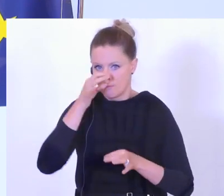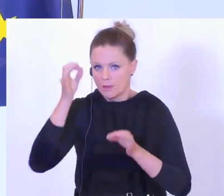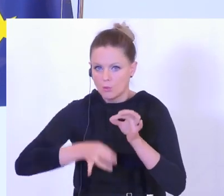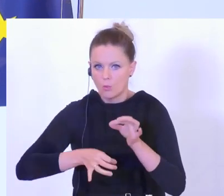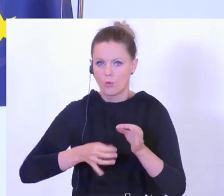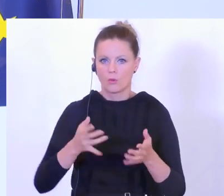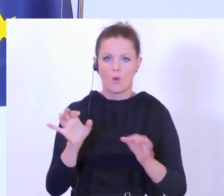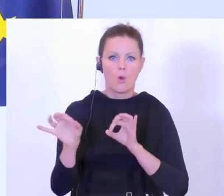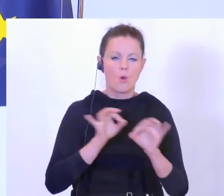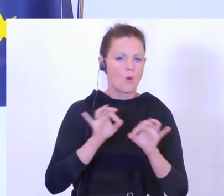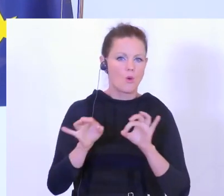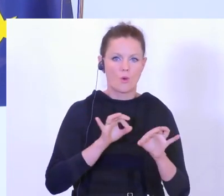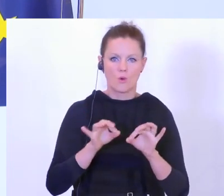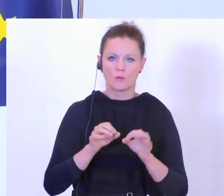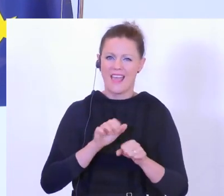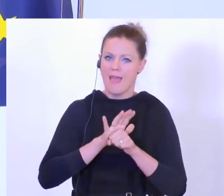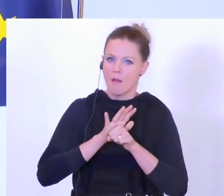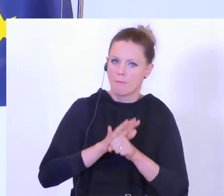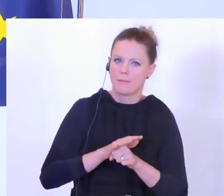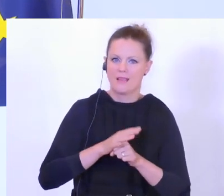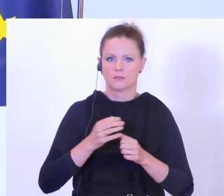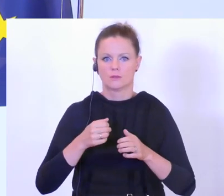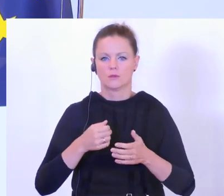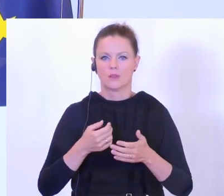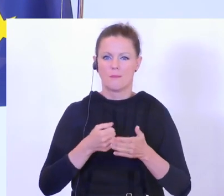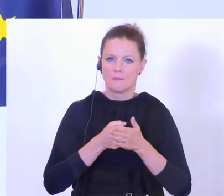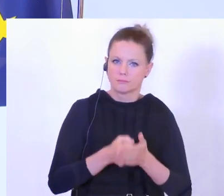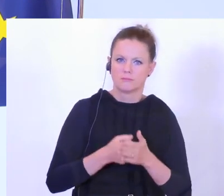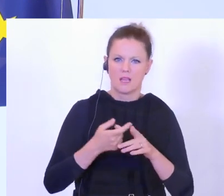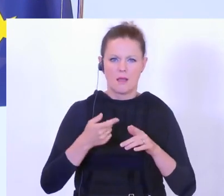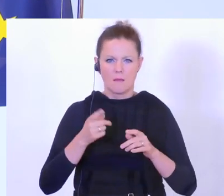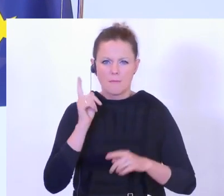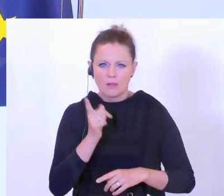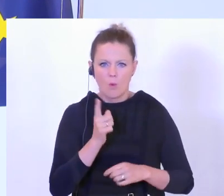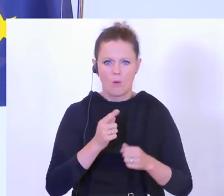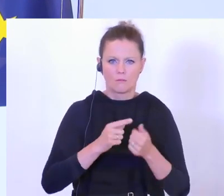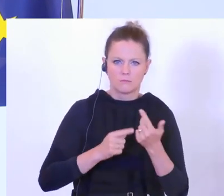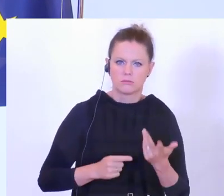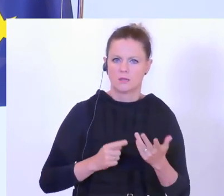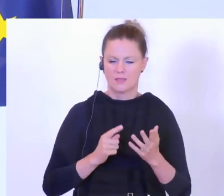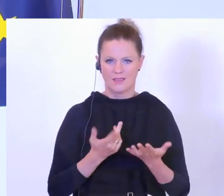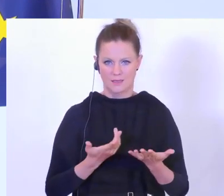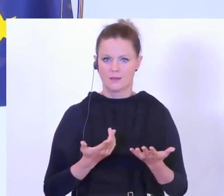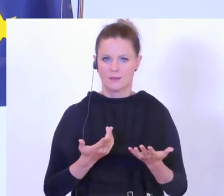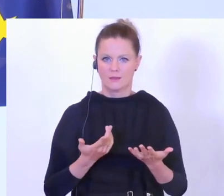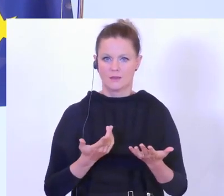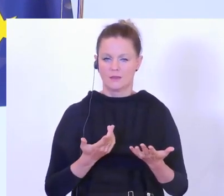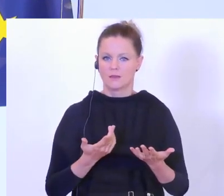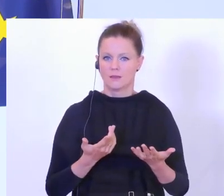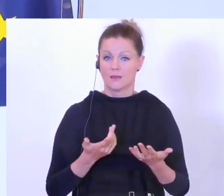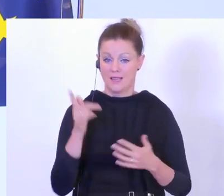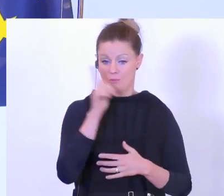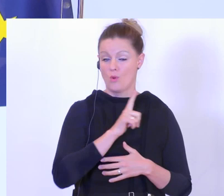ob das der Bereich von Erpressungen, Bedrohungen ist. Hier hat die